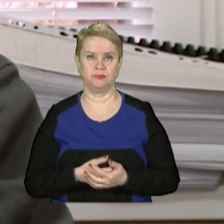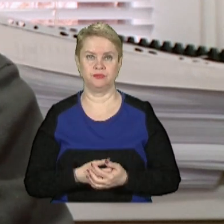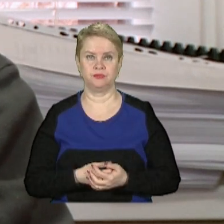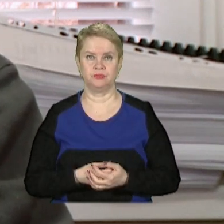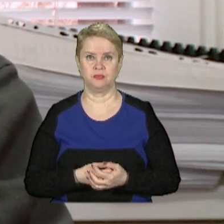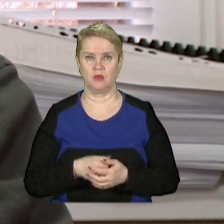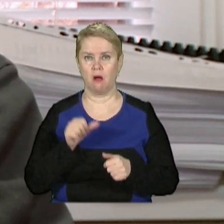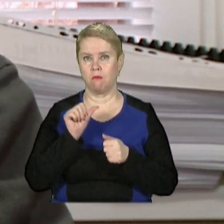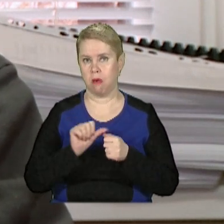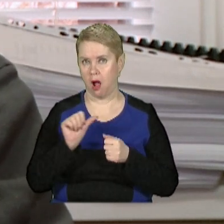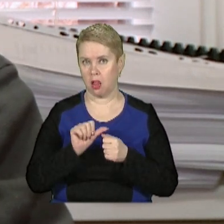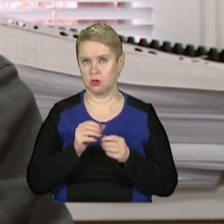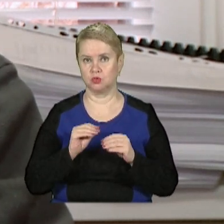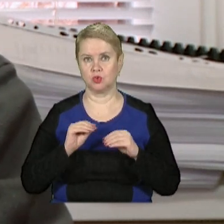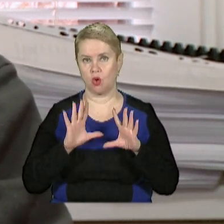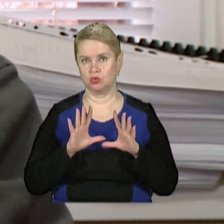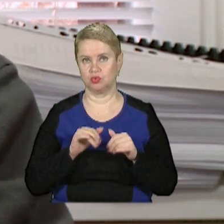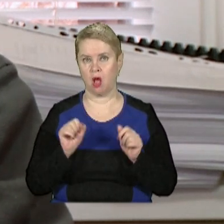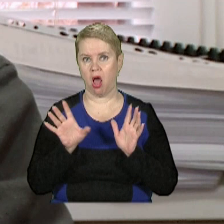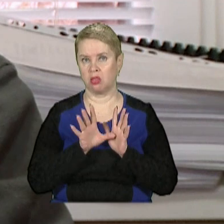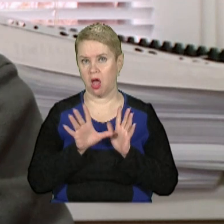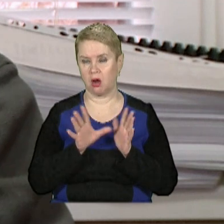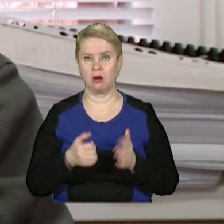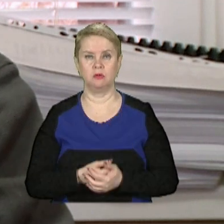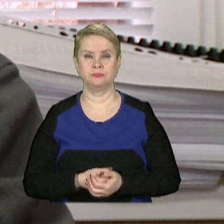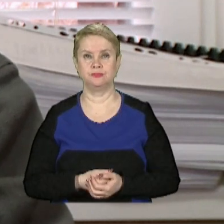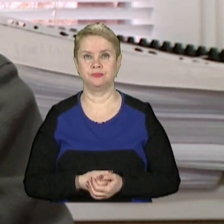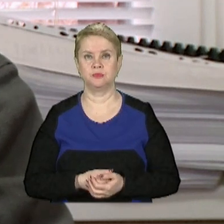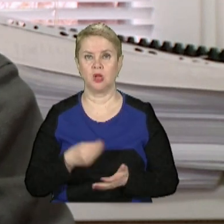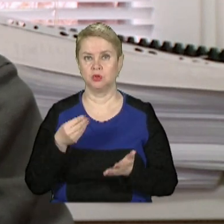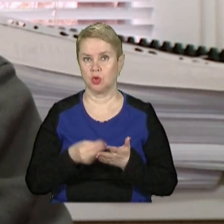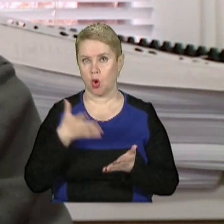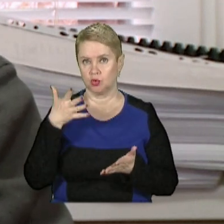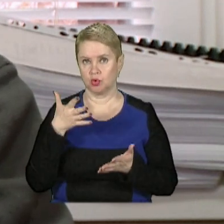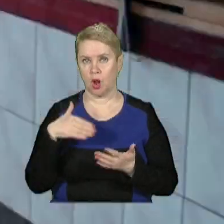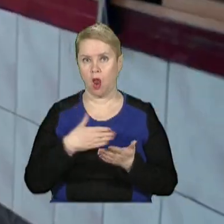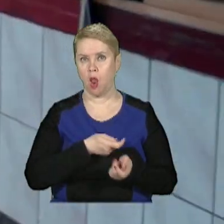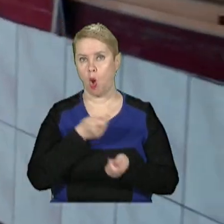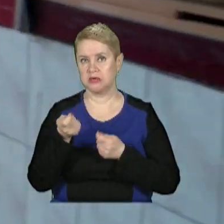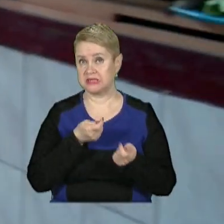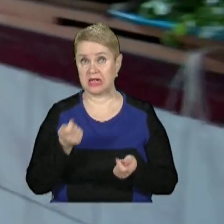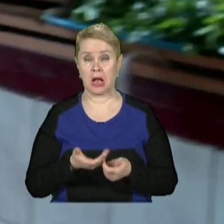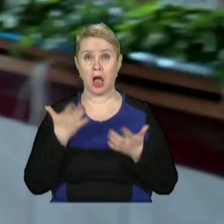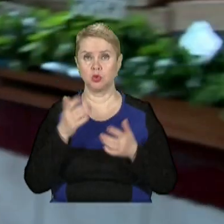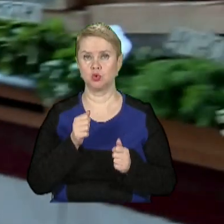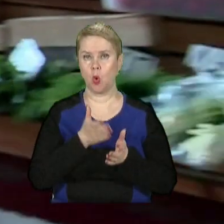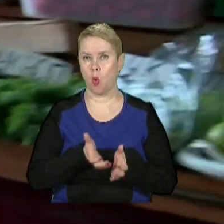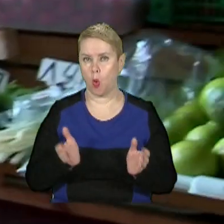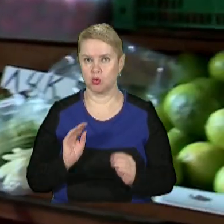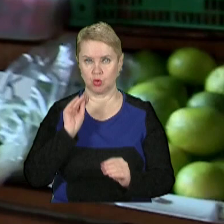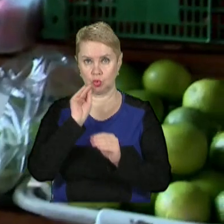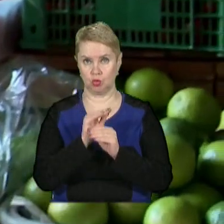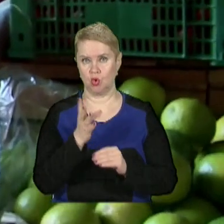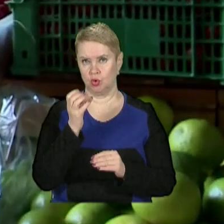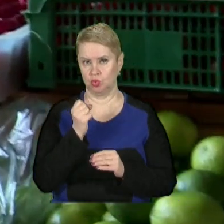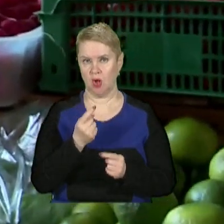паливо, здорожчали енергоресурси, здорожчала логістика. Якщо ж у кошик докласти